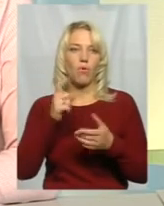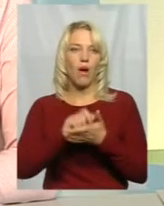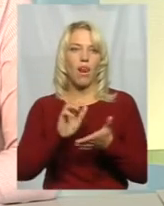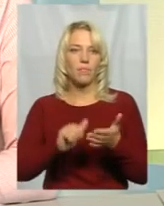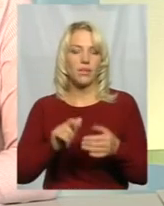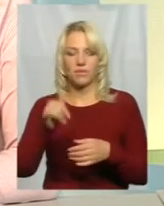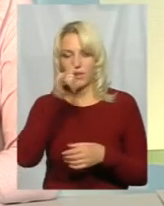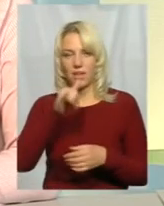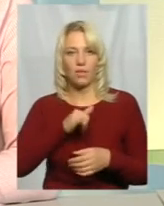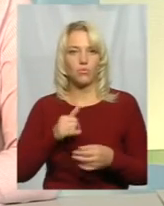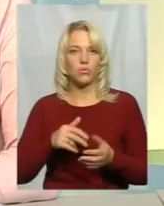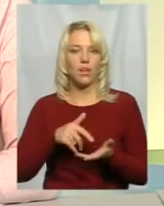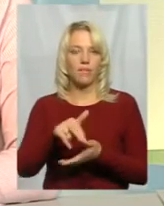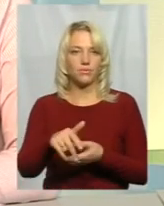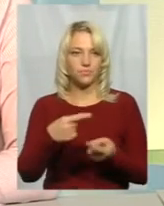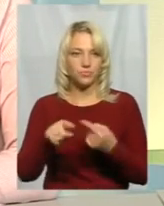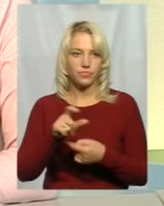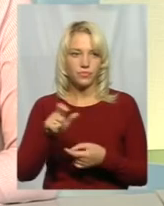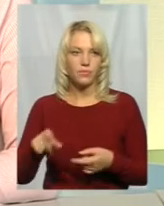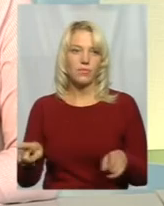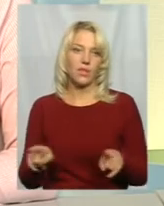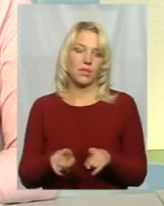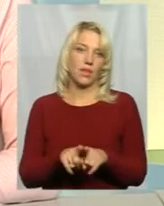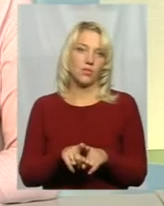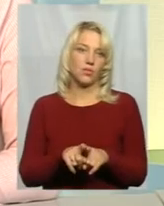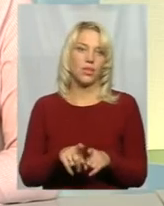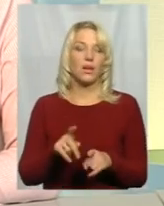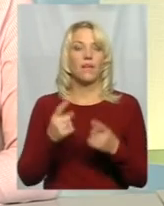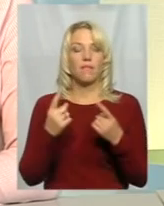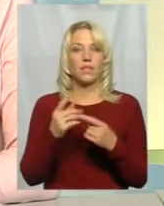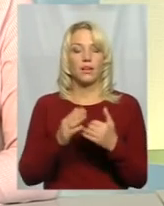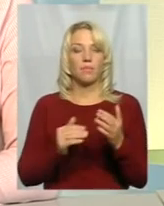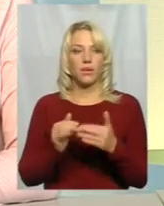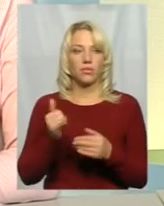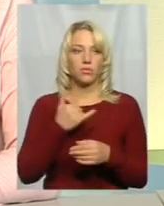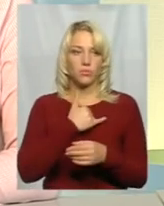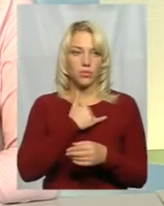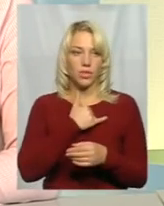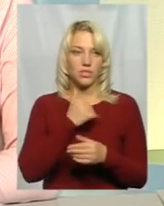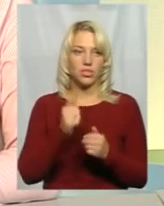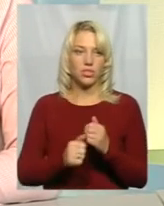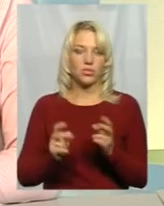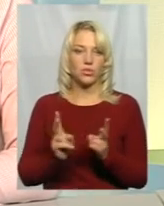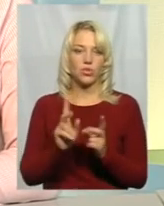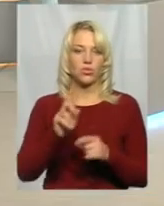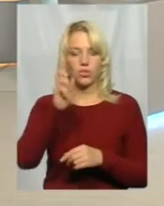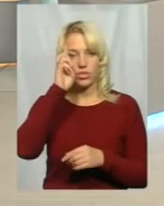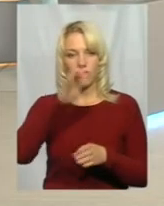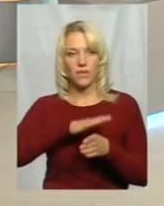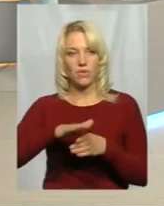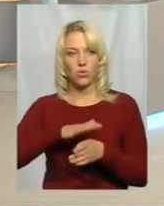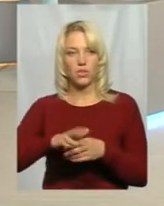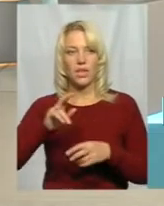допускав інших осіб. Також дуже велика практика в нас і часто зустрічається, що державні виконавці